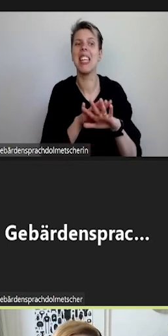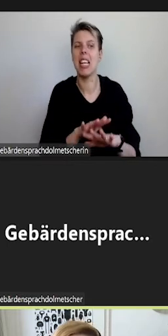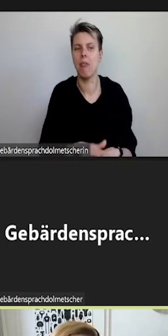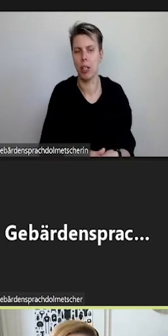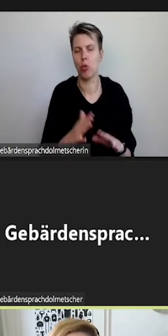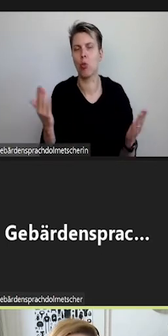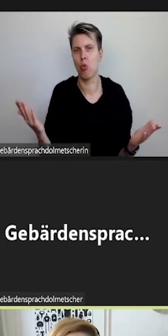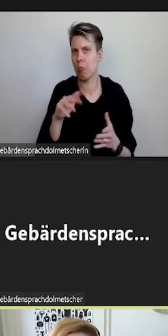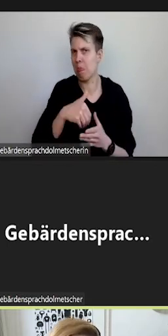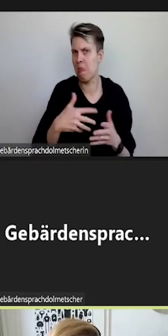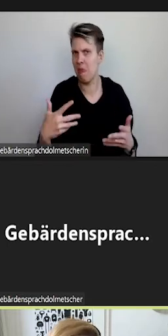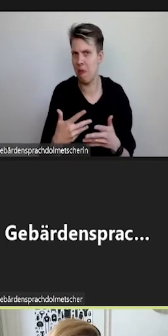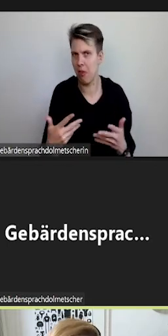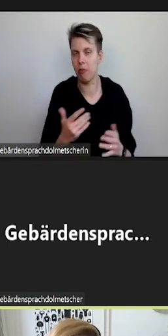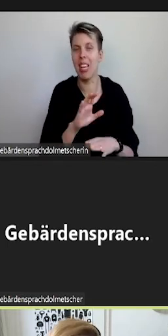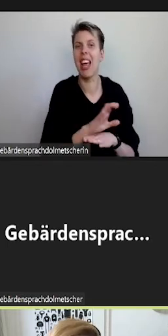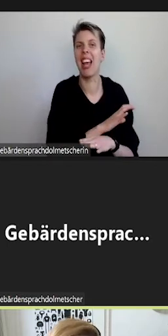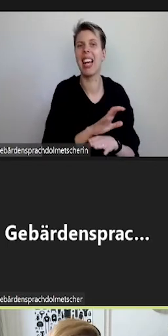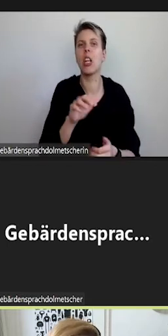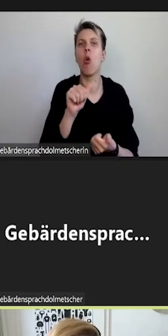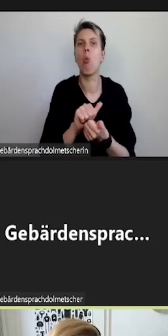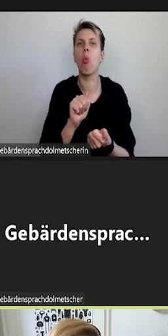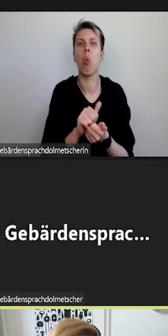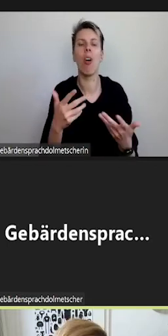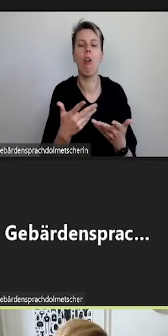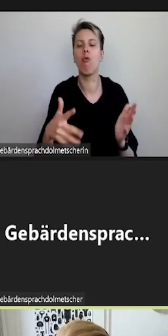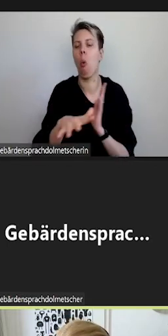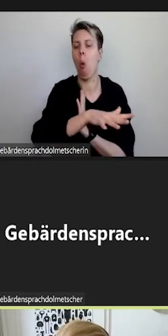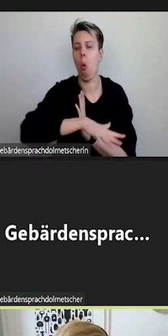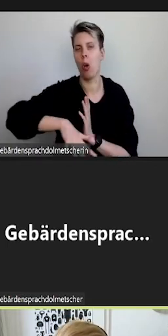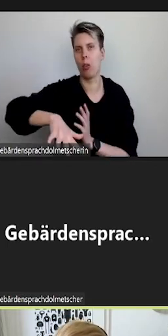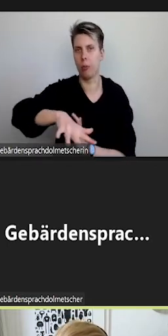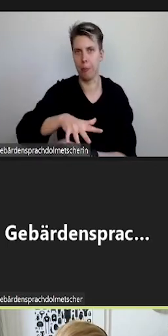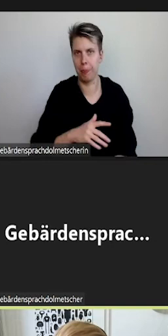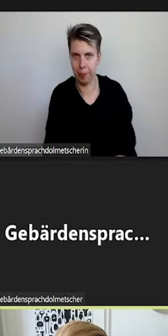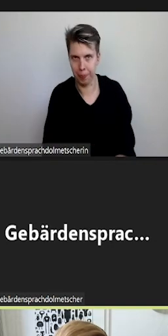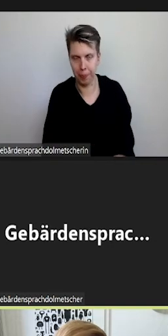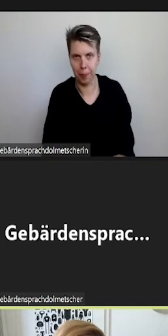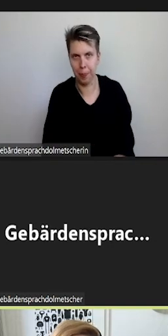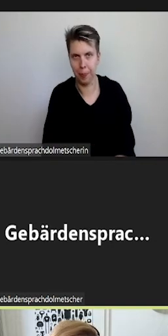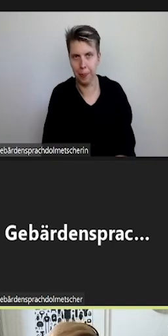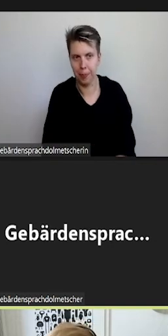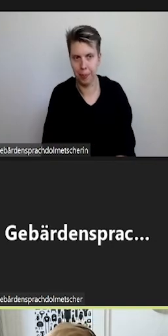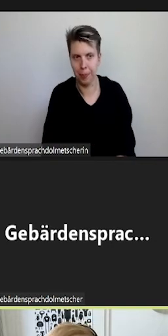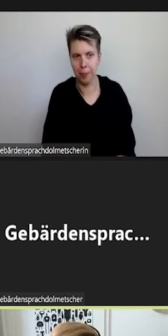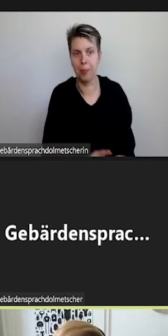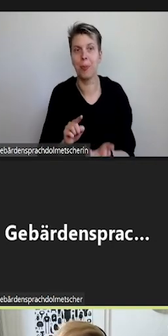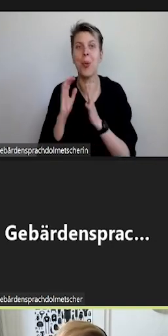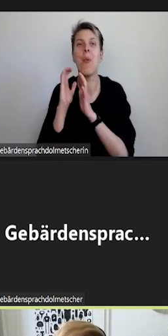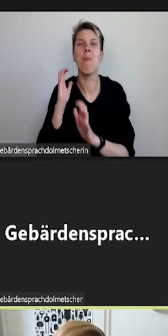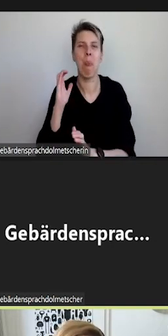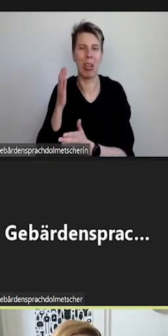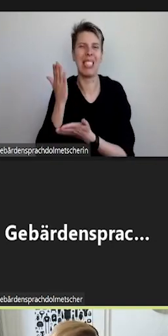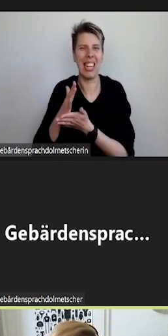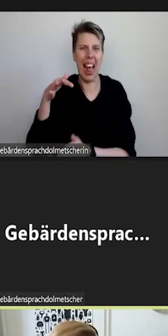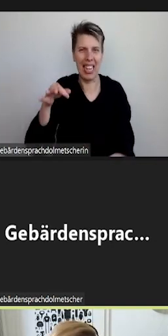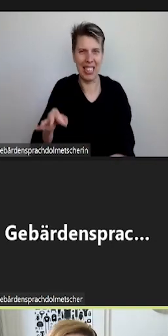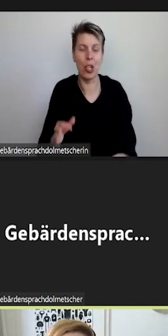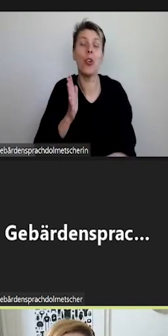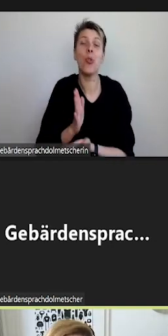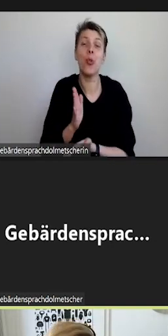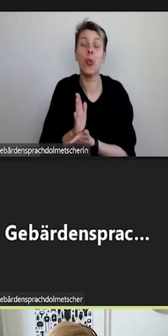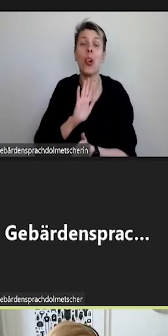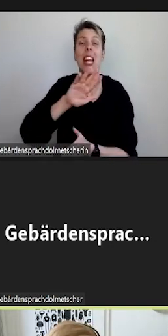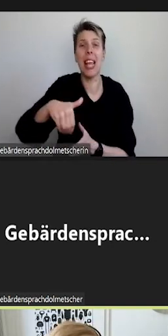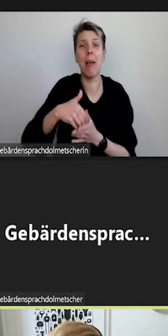werden vor allem die Rechner- und Druckerstandorte angezeigt, die sich in den Campusbereichen befinden. Die Bushaltestellen hatten wir mit integriert mit